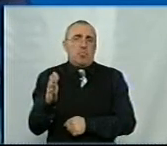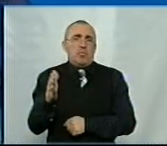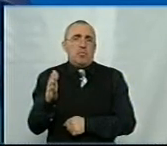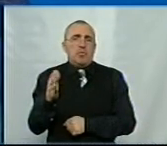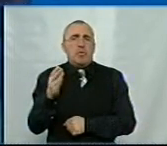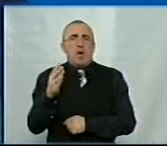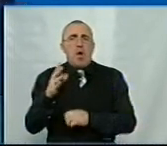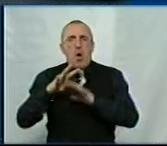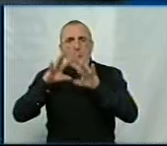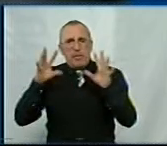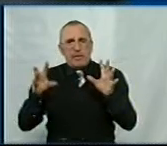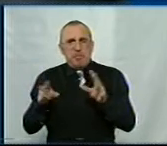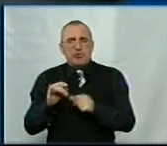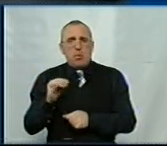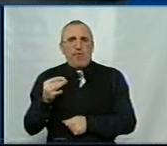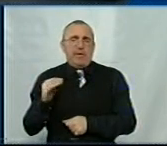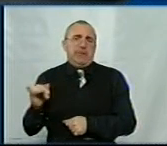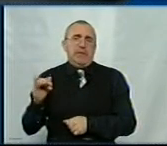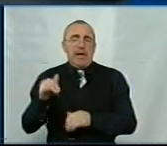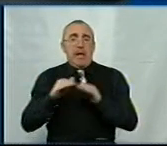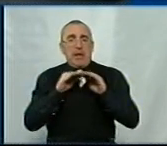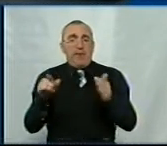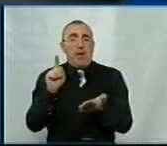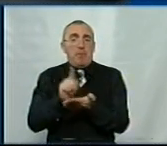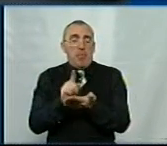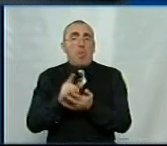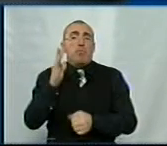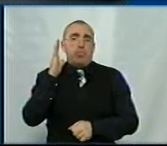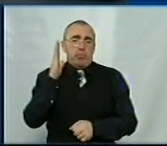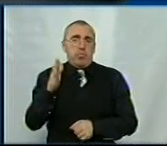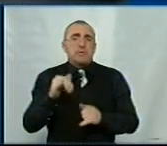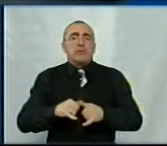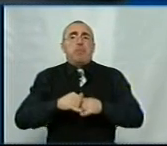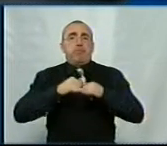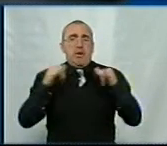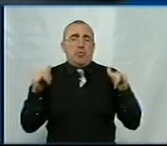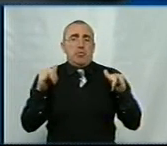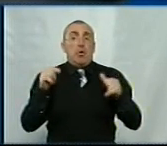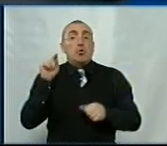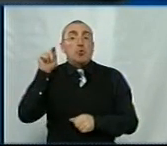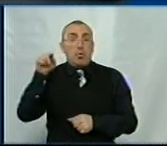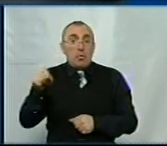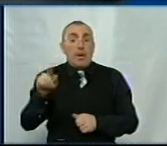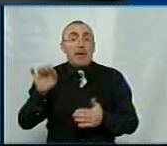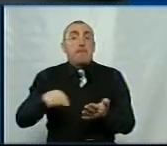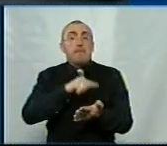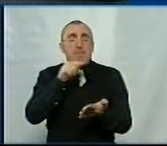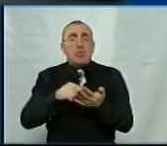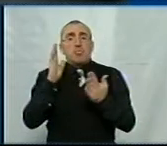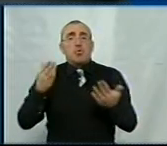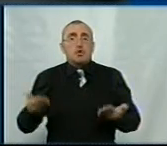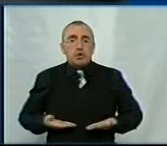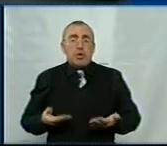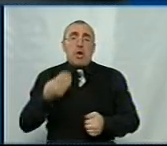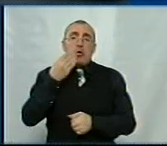оптимізовані, і рівень оподаткування буде збільшений, тоді і місто буде жити